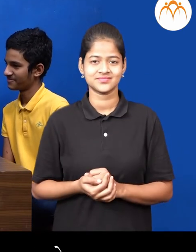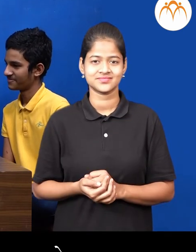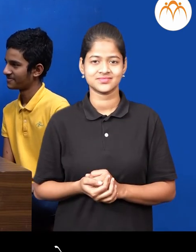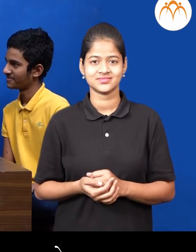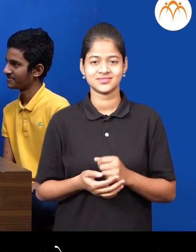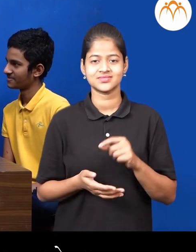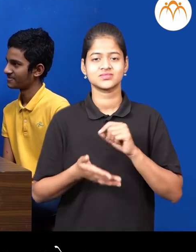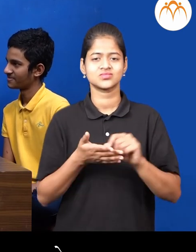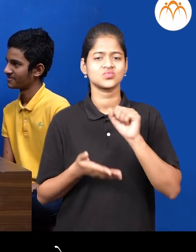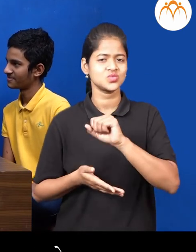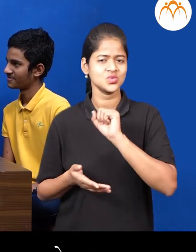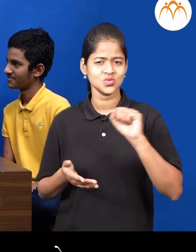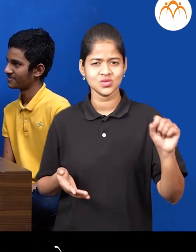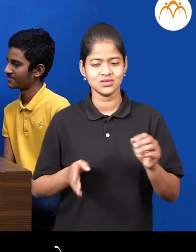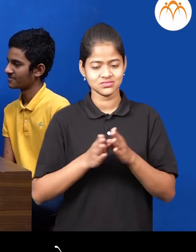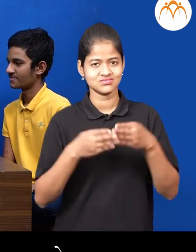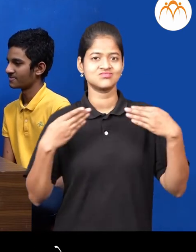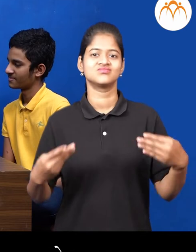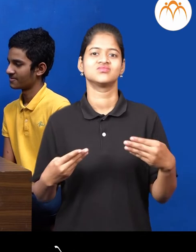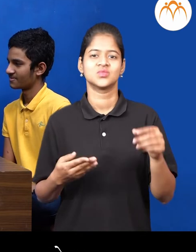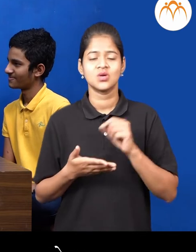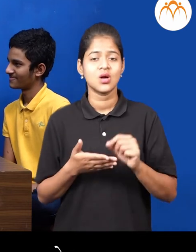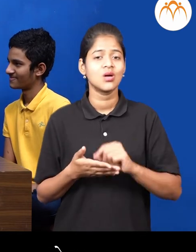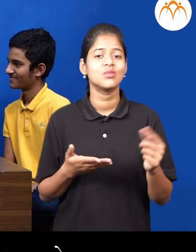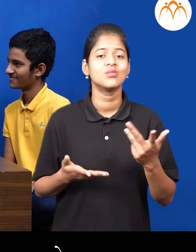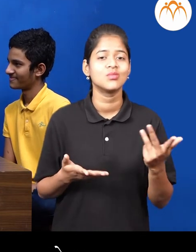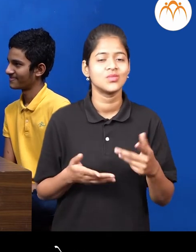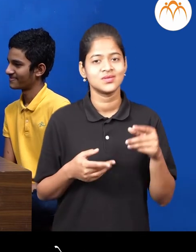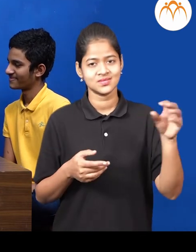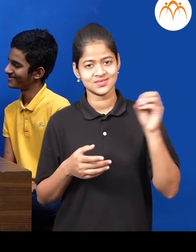प्रत्य कानी चिठ्थ्य उसलाईची. आणि, त्यानू सार वस्तु गोळा करया चा.